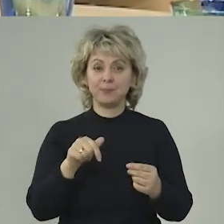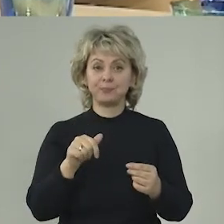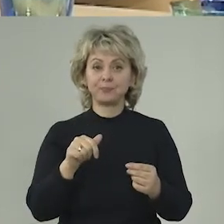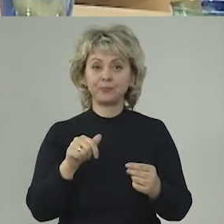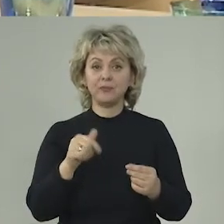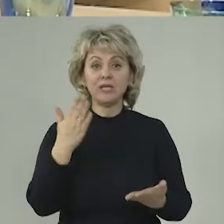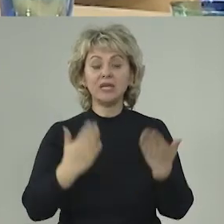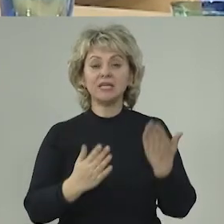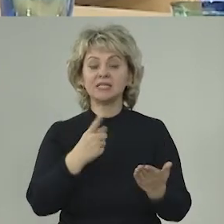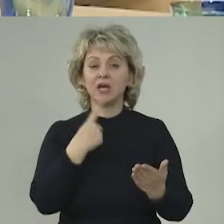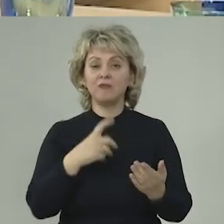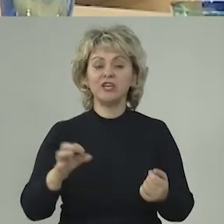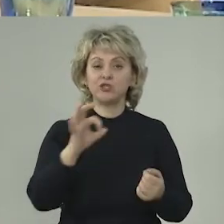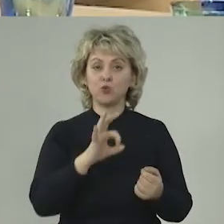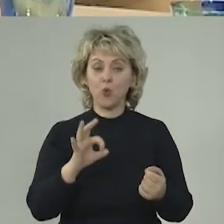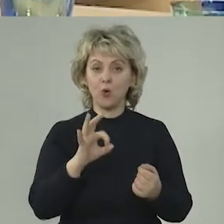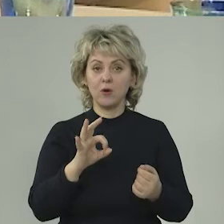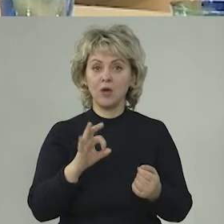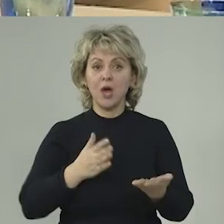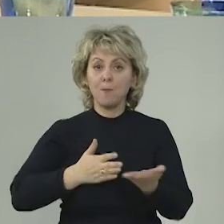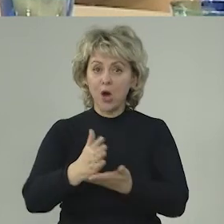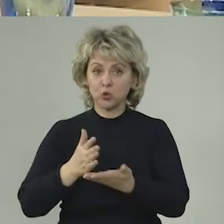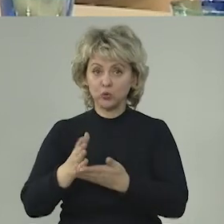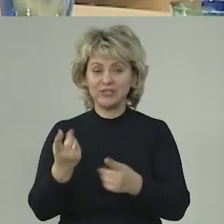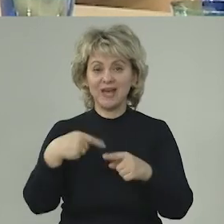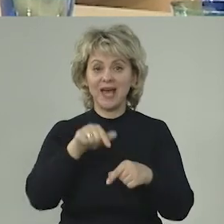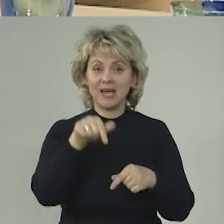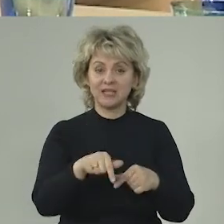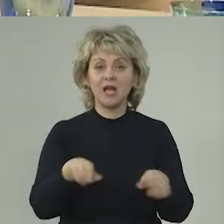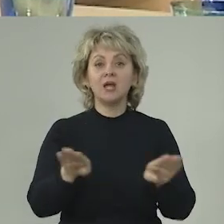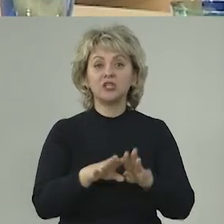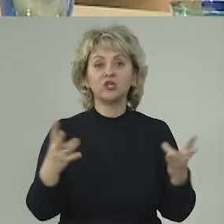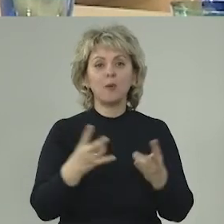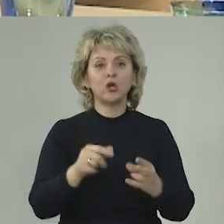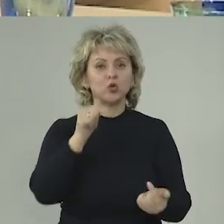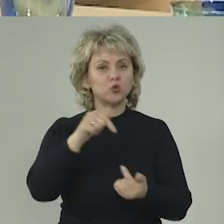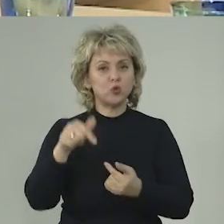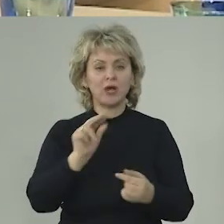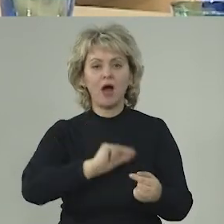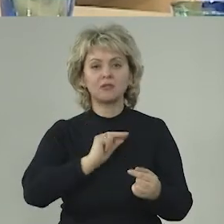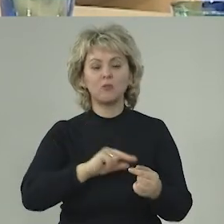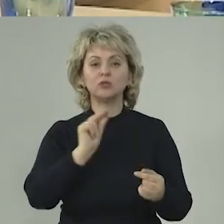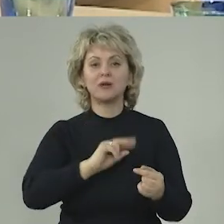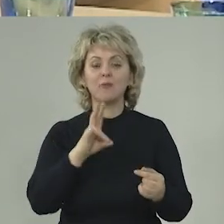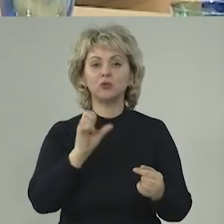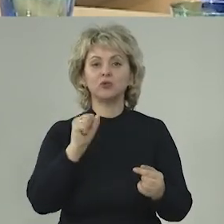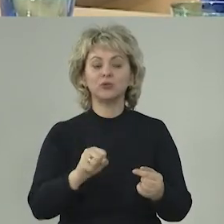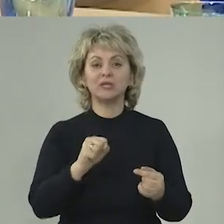Затем, если говорить о маршрутизации так называемой, необходимо более чётко отработать